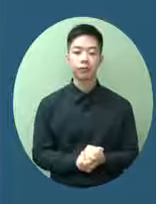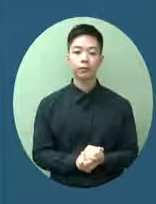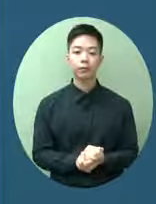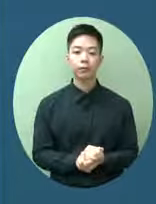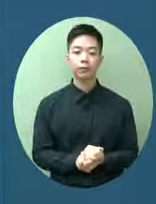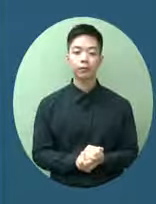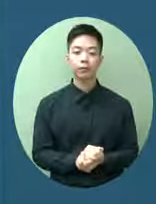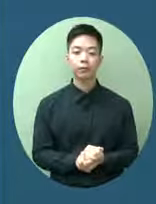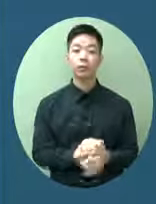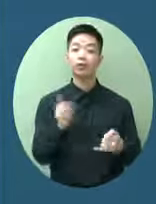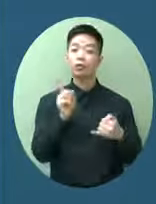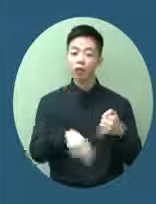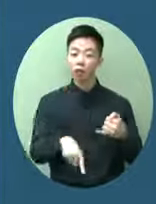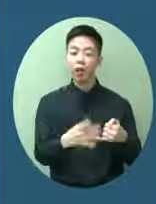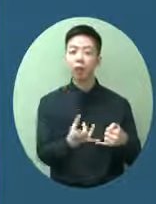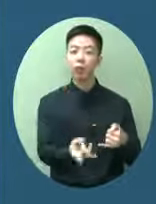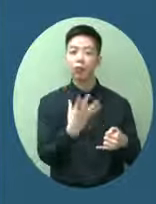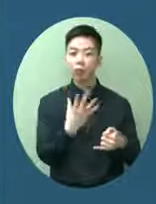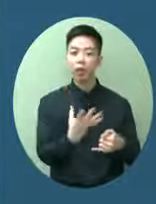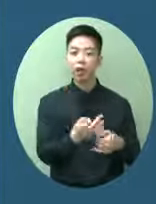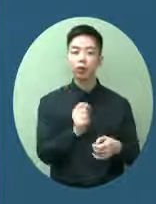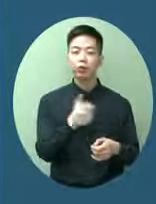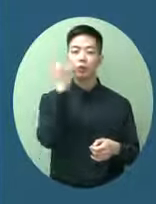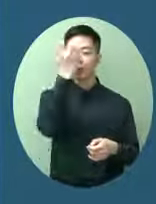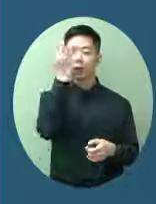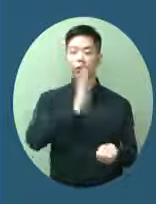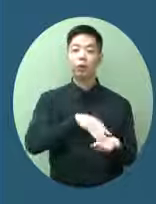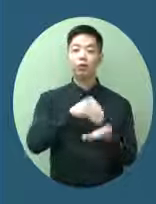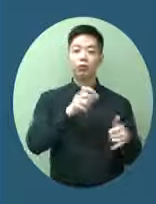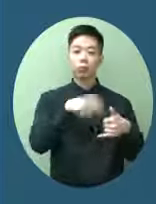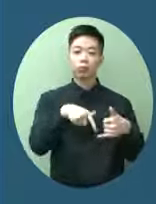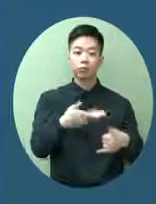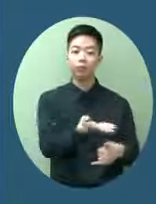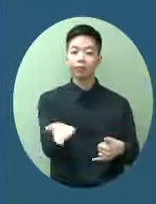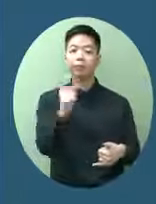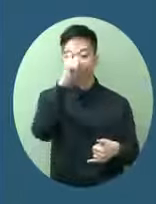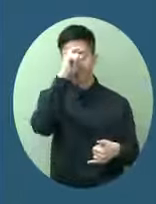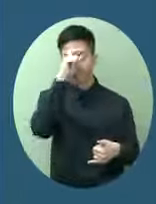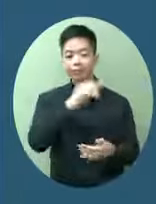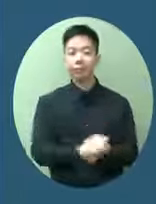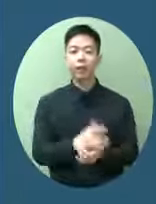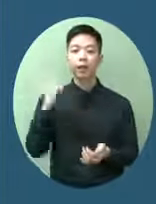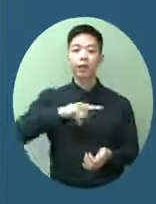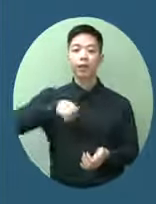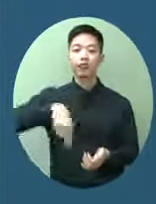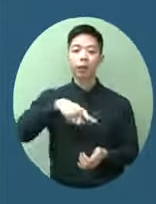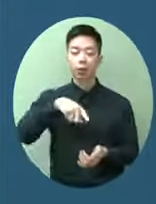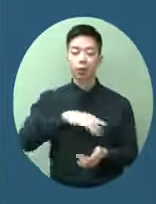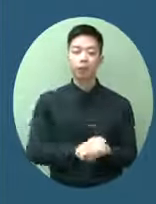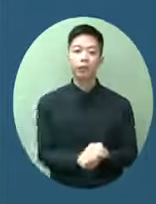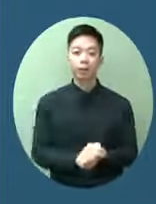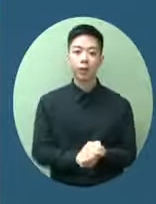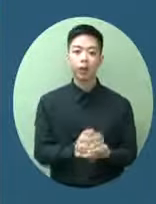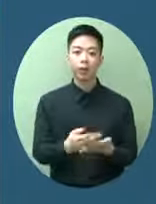地未有源頭的個案大家都記得了就是一位員工在機場的貴賓